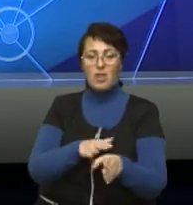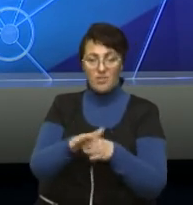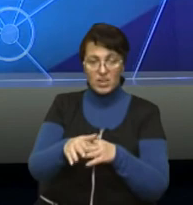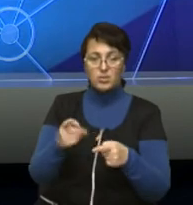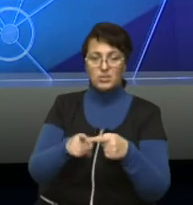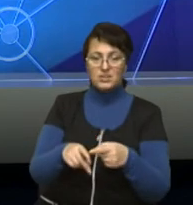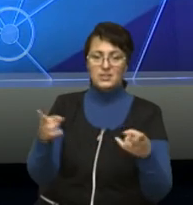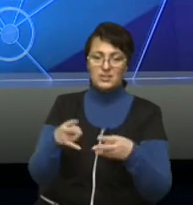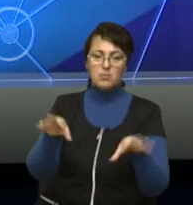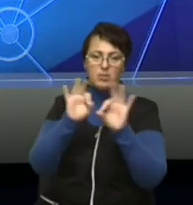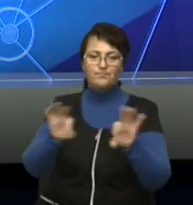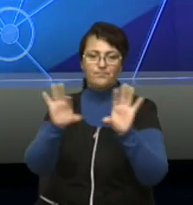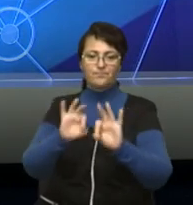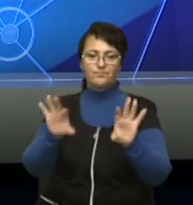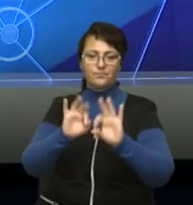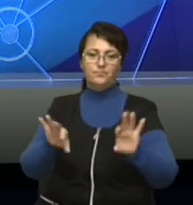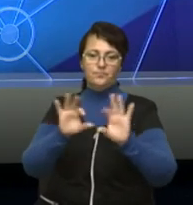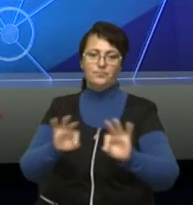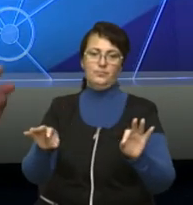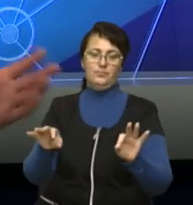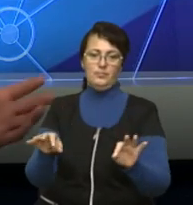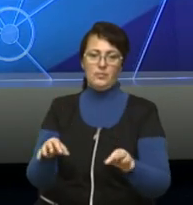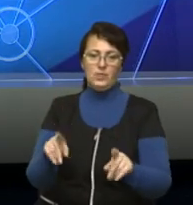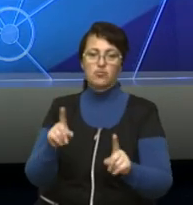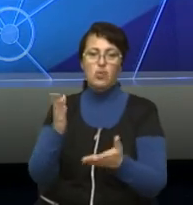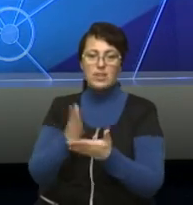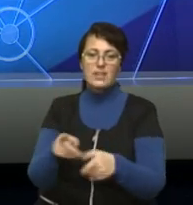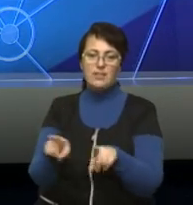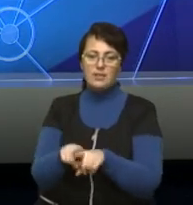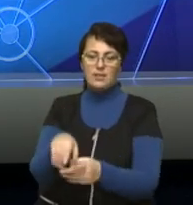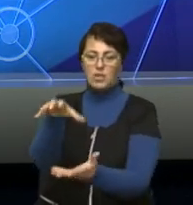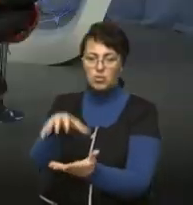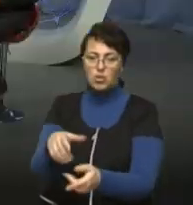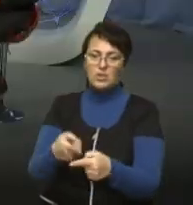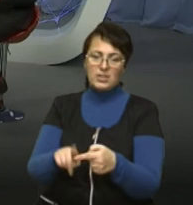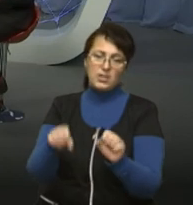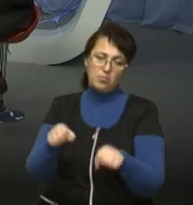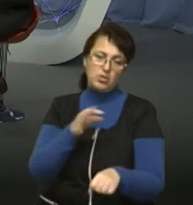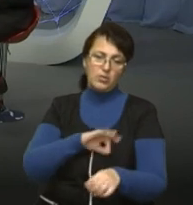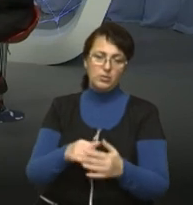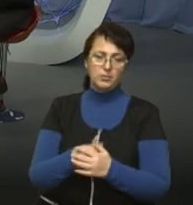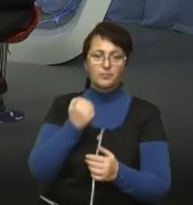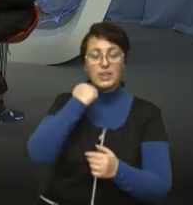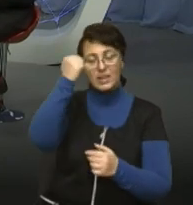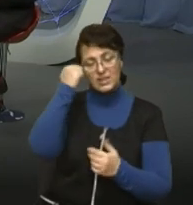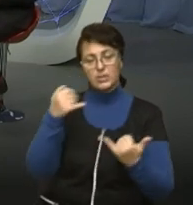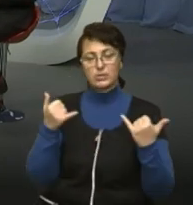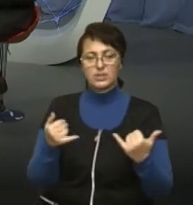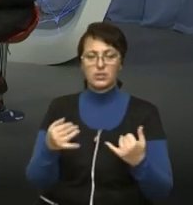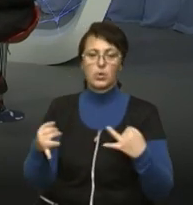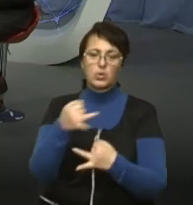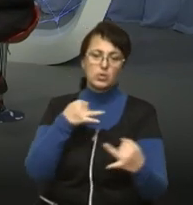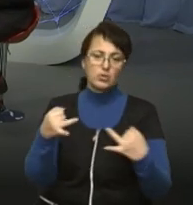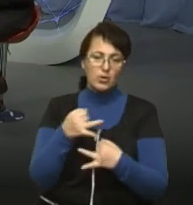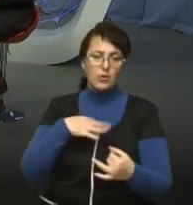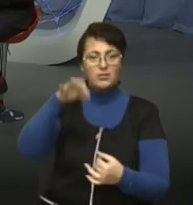довести до відома, інформувати про те, що є такі зони, де які можна використовувати. Я дякую вам сьогодні за розмову. Нагадаю,